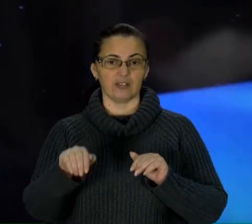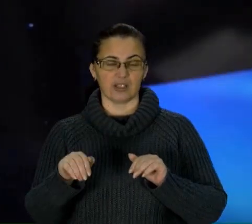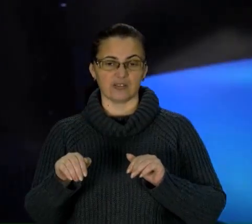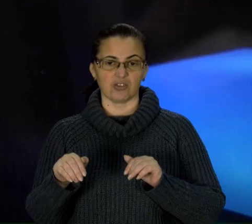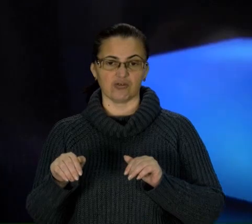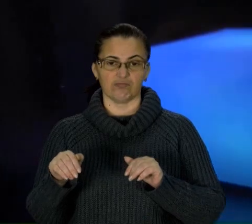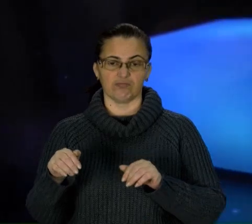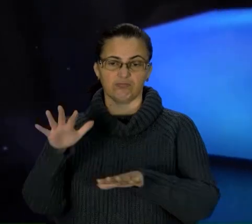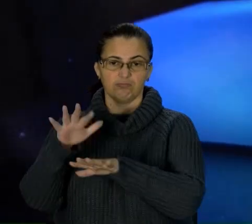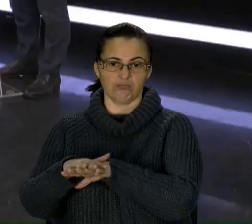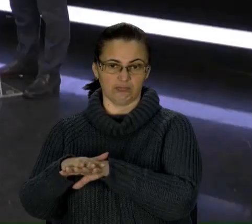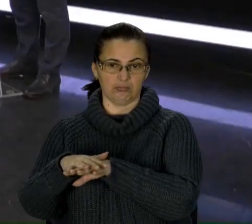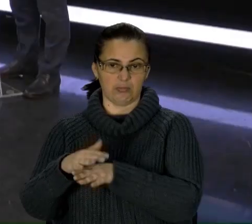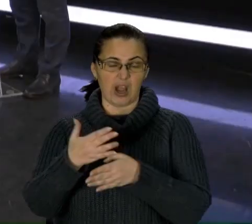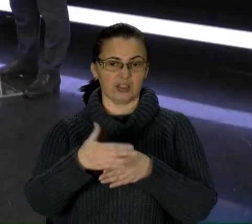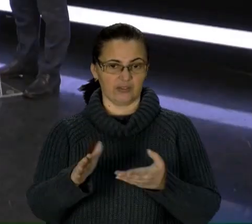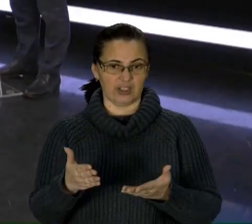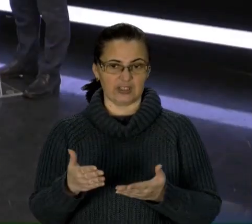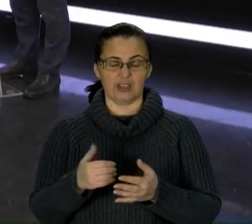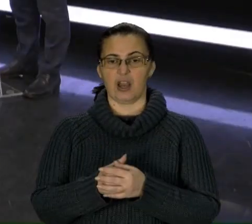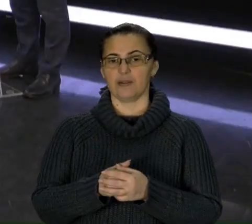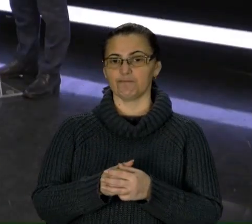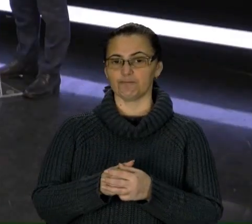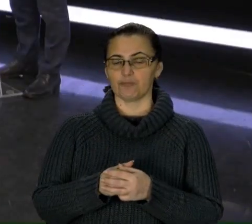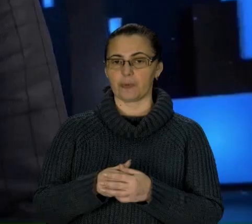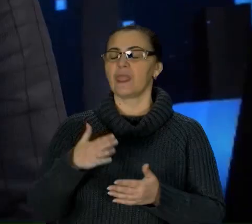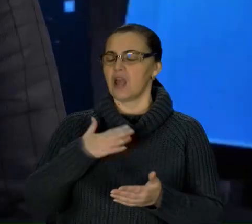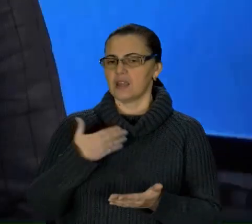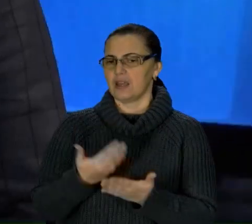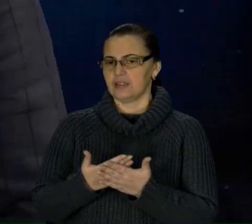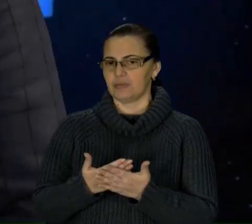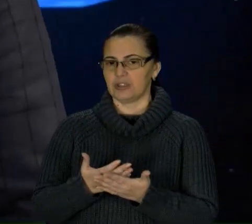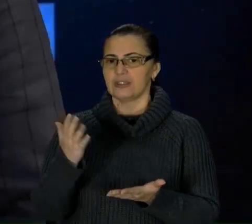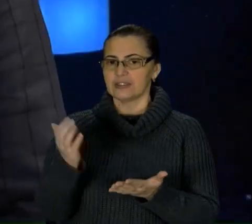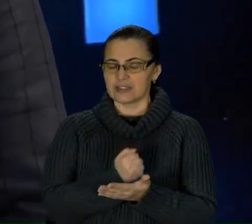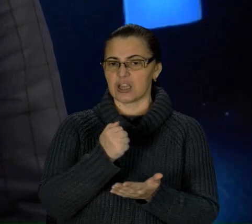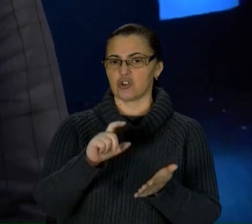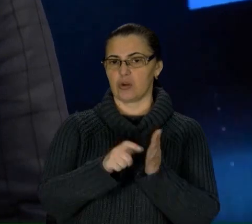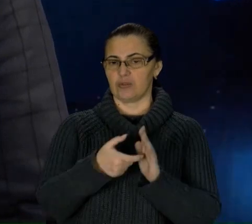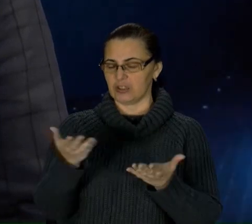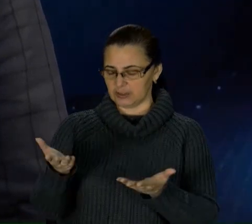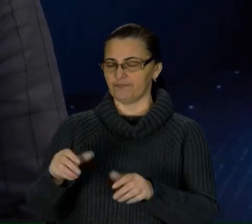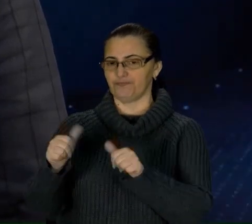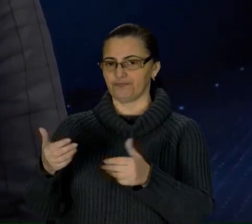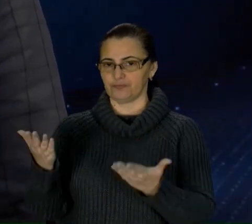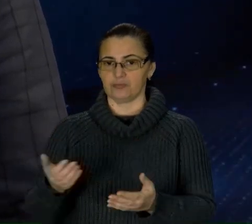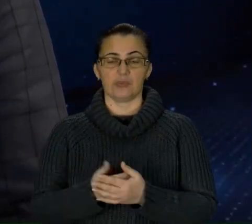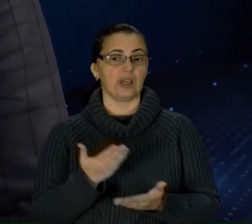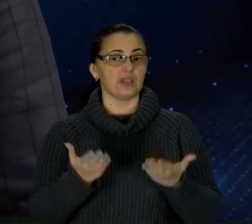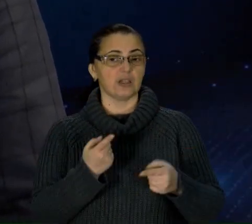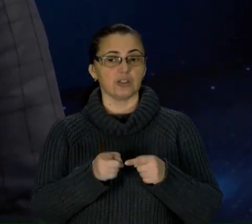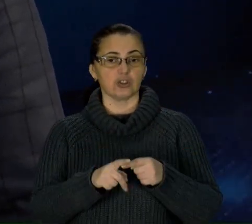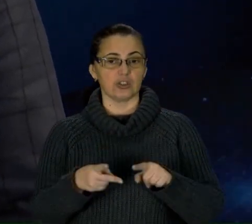Я хочу цю квартиру, я її знайшов, от на неї оформлюйте позику. Якщо це вторинний ринок, це саме так, як ви сказали,